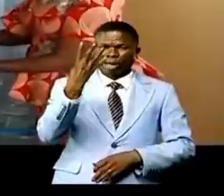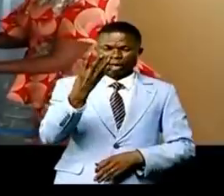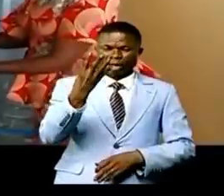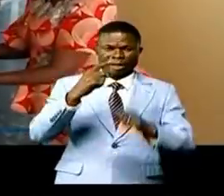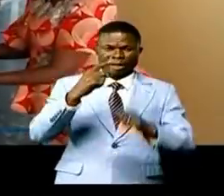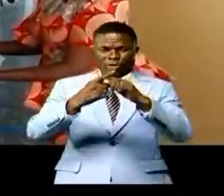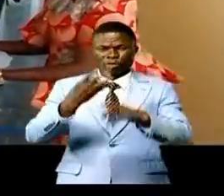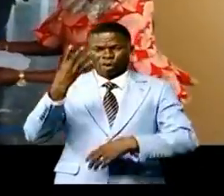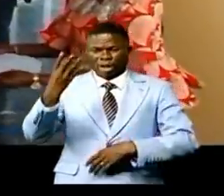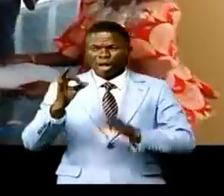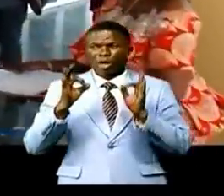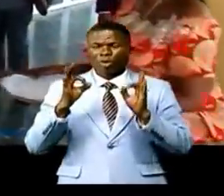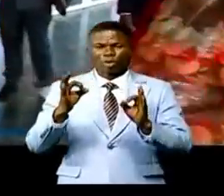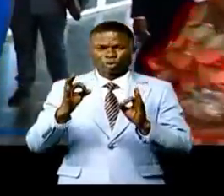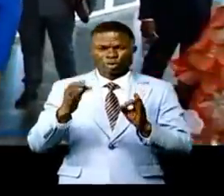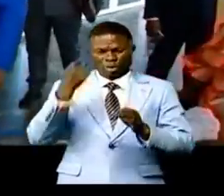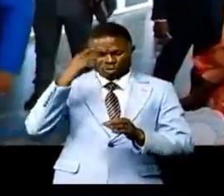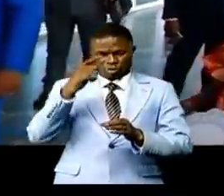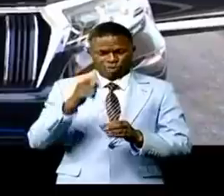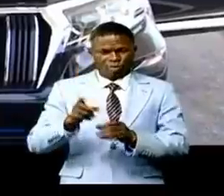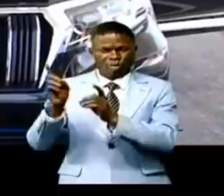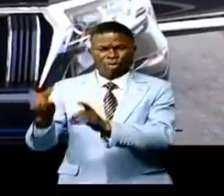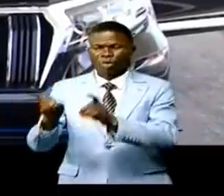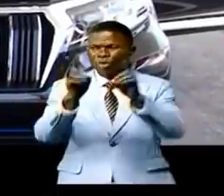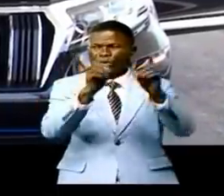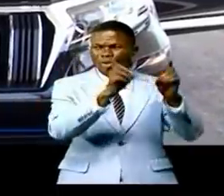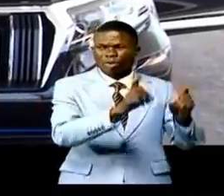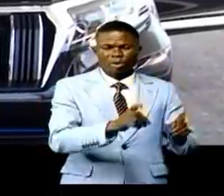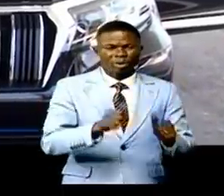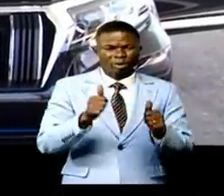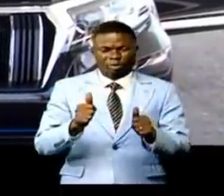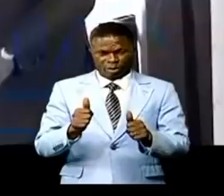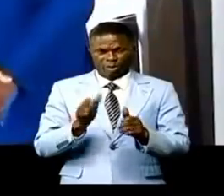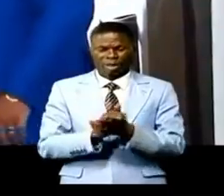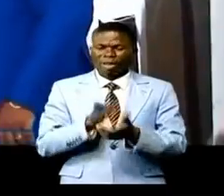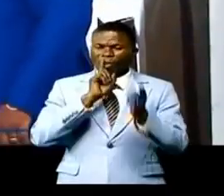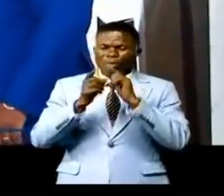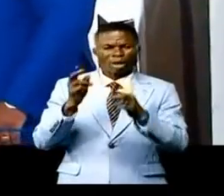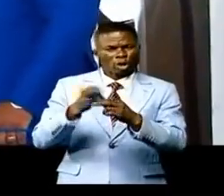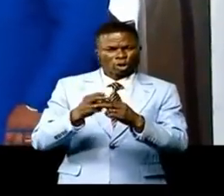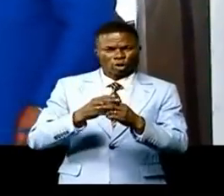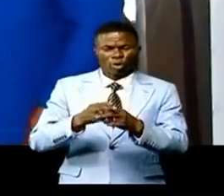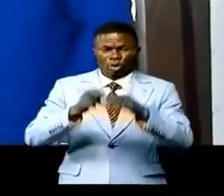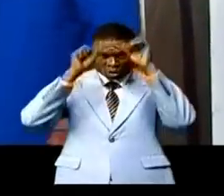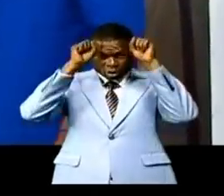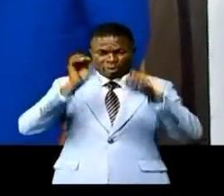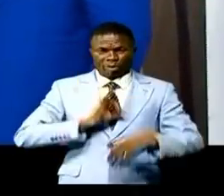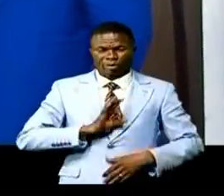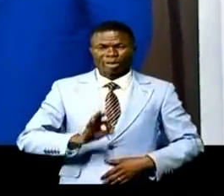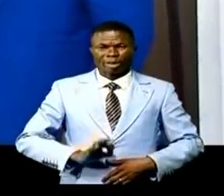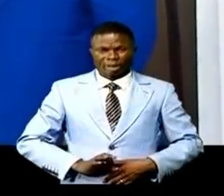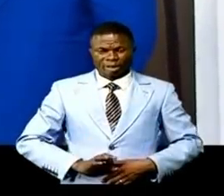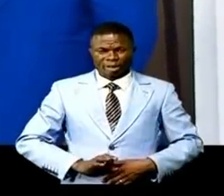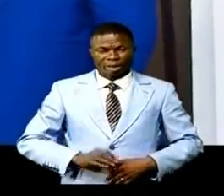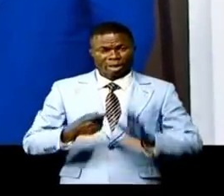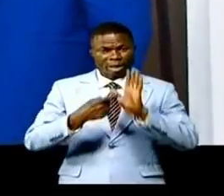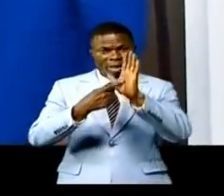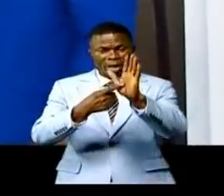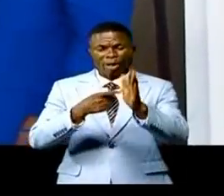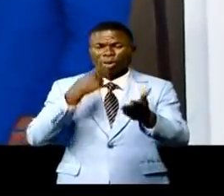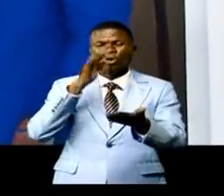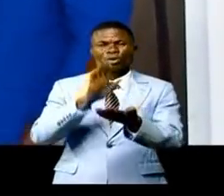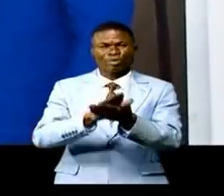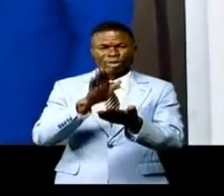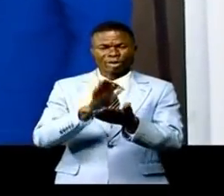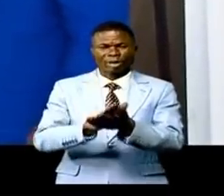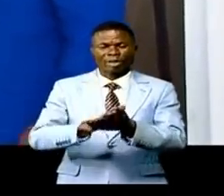TATXL pour faciliter sa mobilité. Dans un bref échange, Félix Antoine Tisséke de Tchilombo a présenté ses félicitations